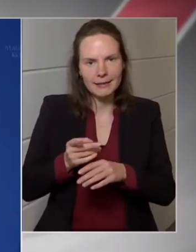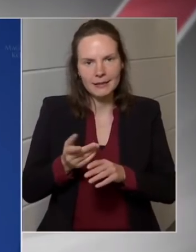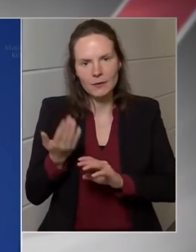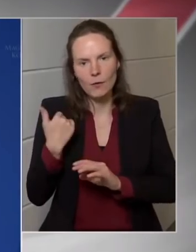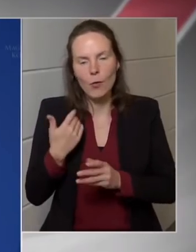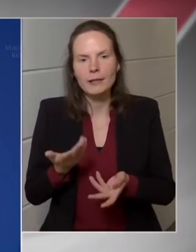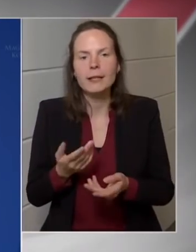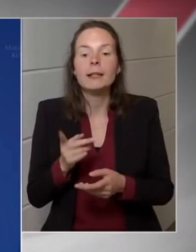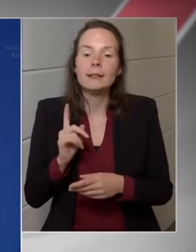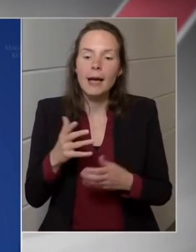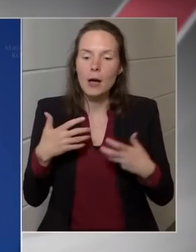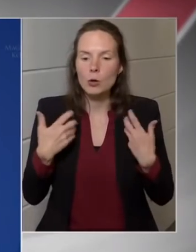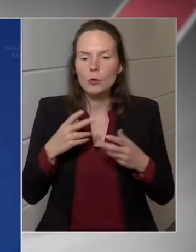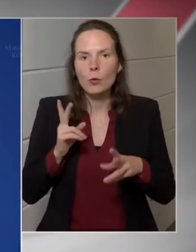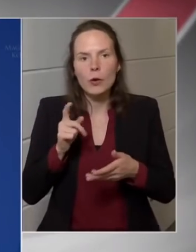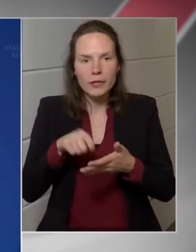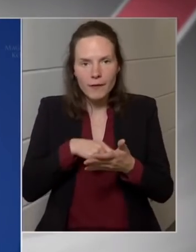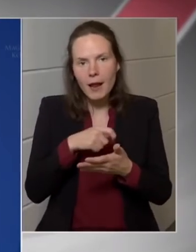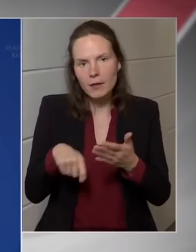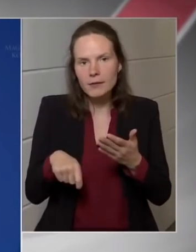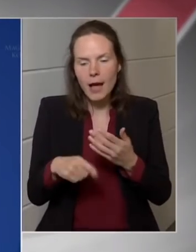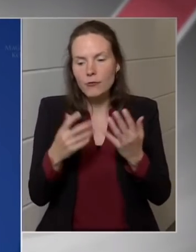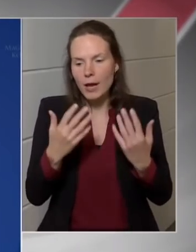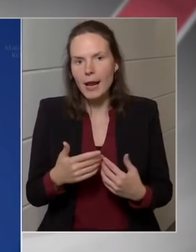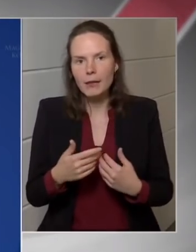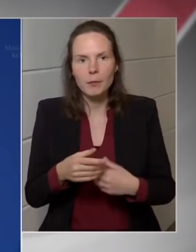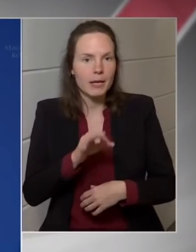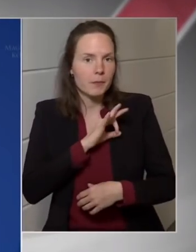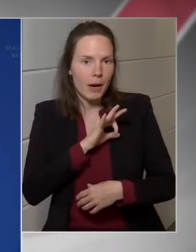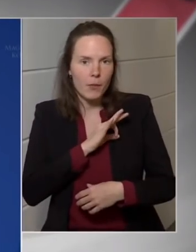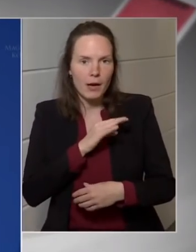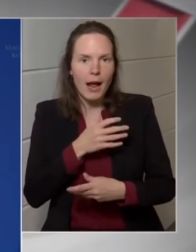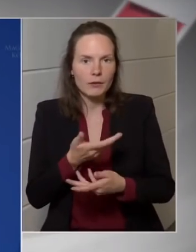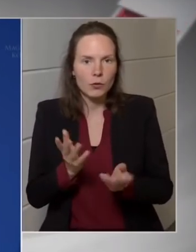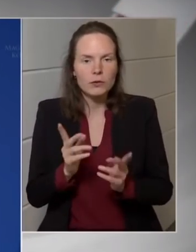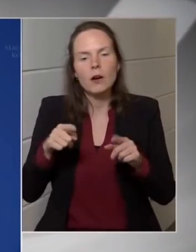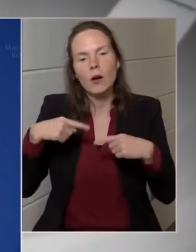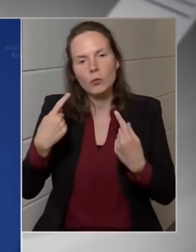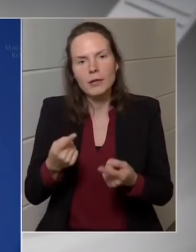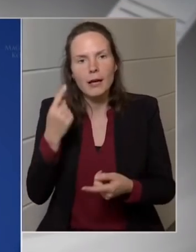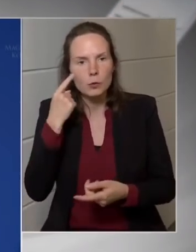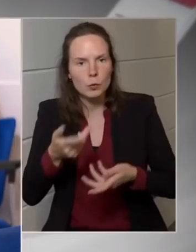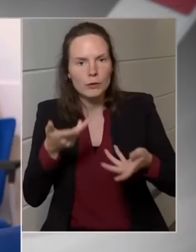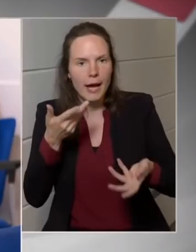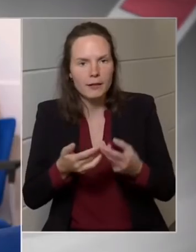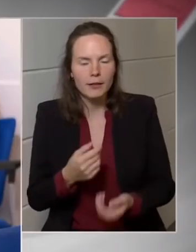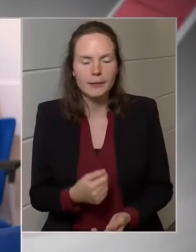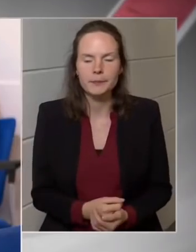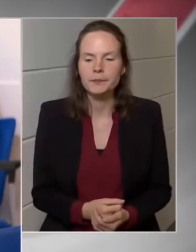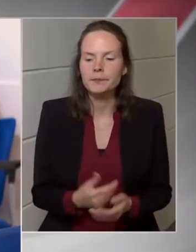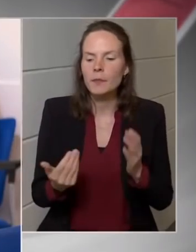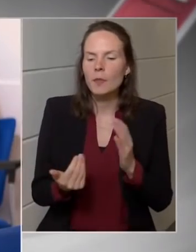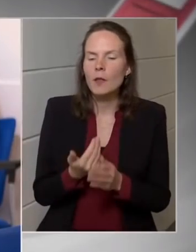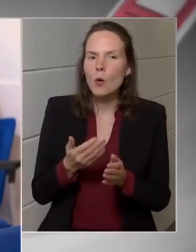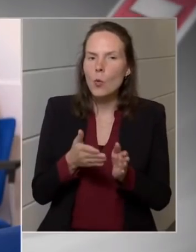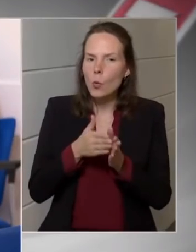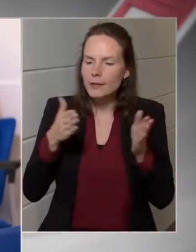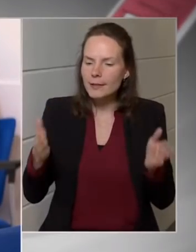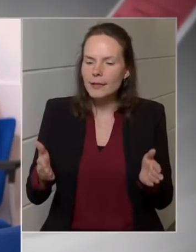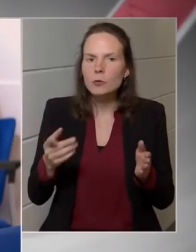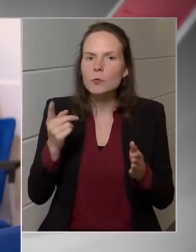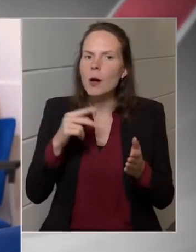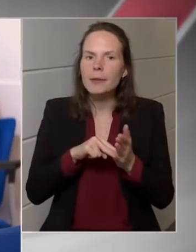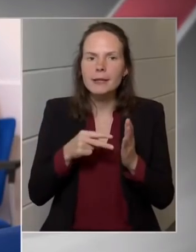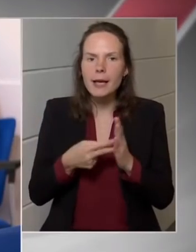így az állasztások eredményével megbarátkozva is tudunk velük tárgyalni. Az új ciklusban mit tervez az egészségügy a